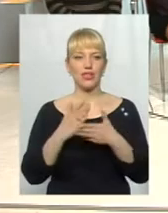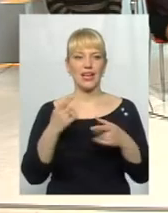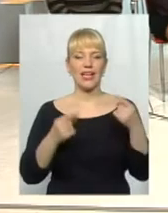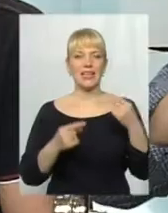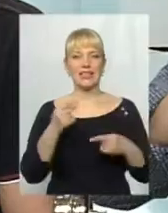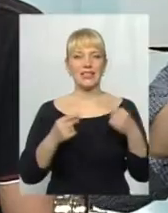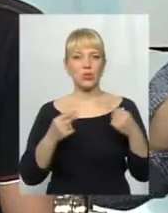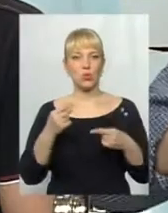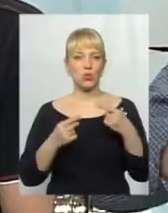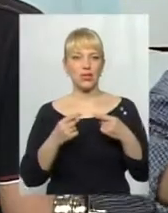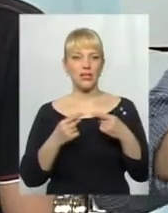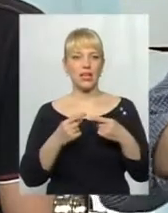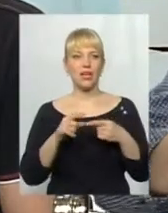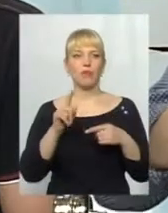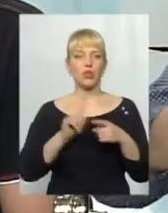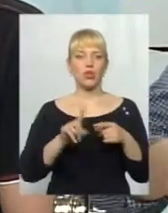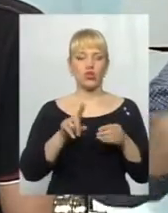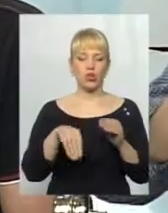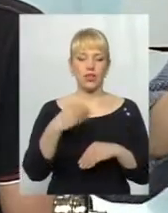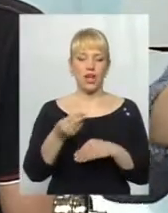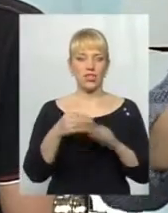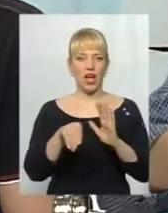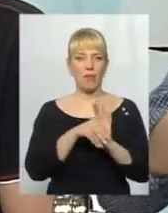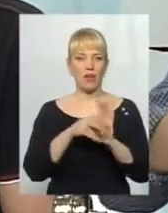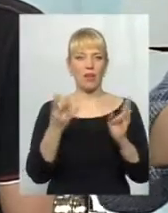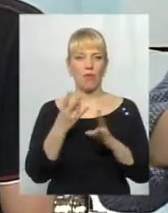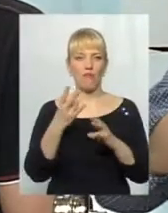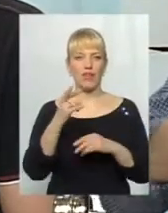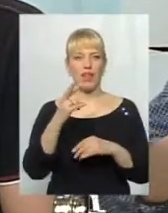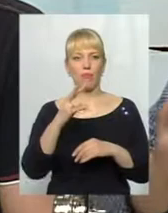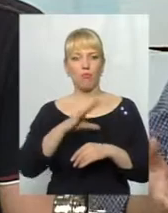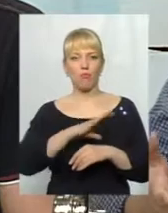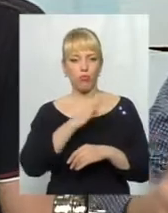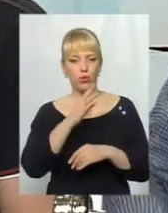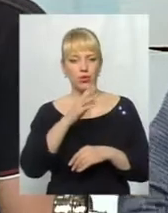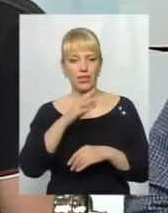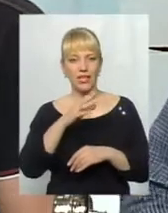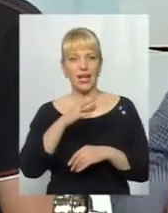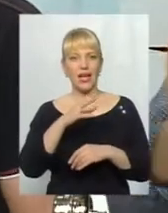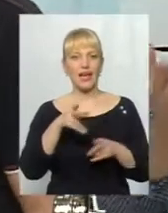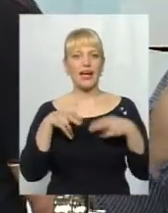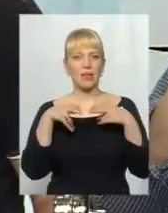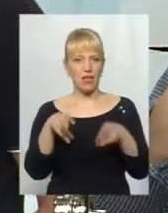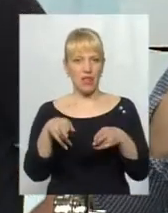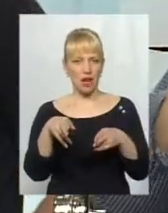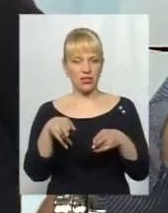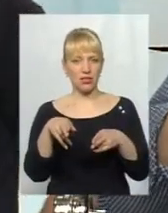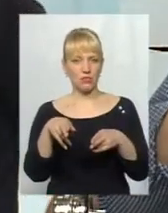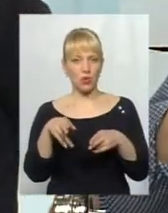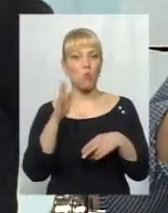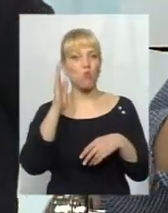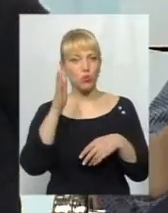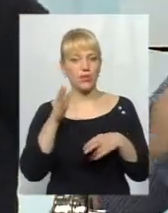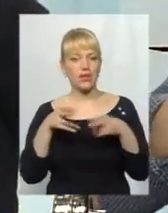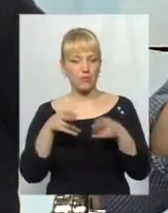про те, що дача хабаря має бути кримінальним злочином. Має, галузь. Що ми